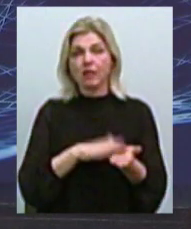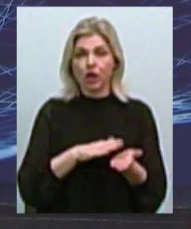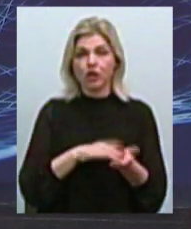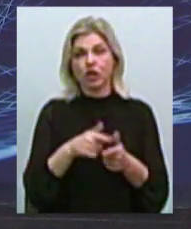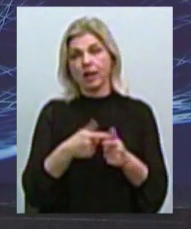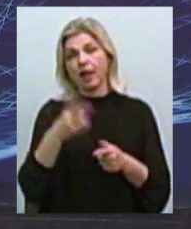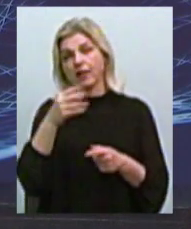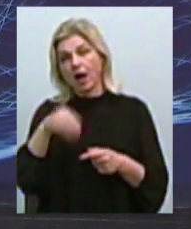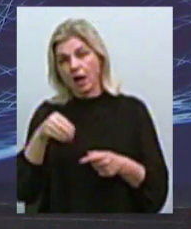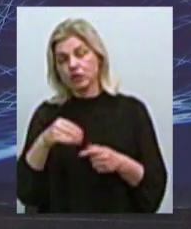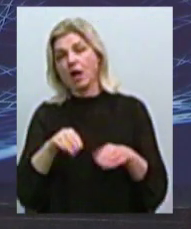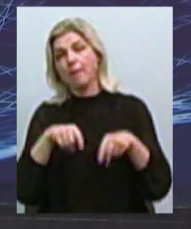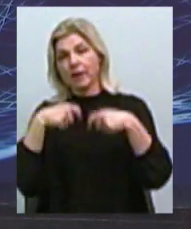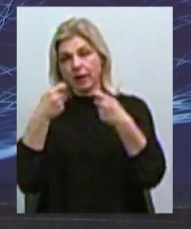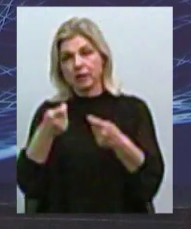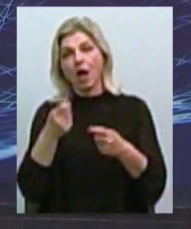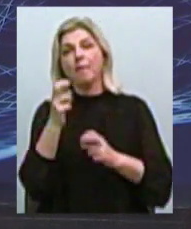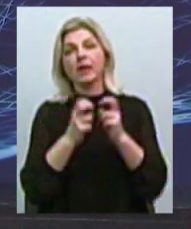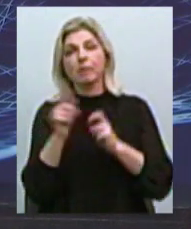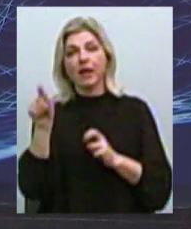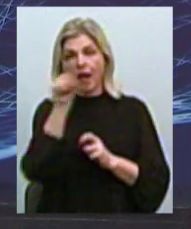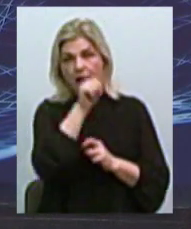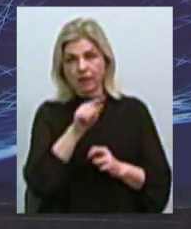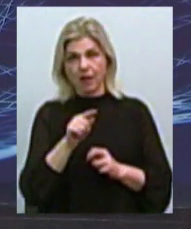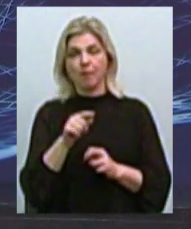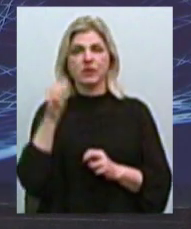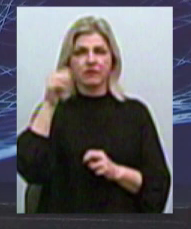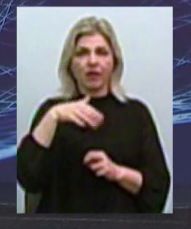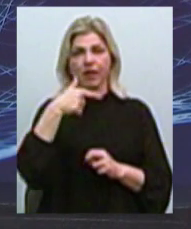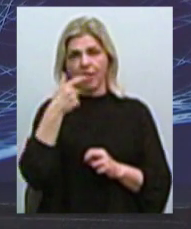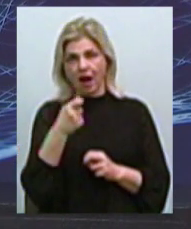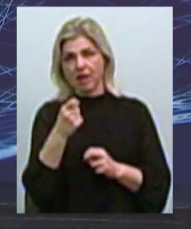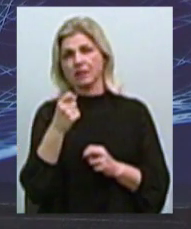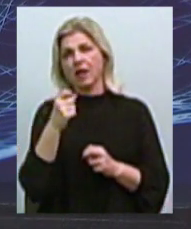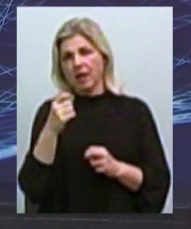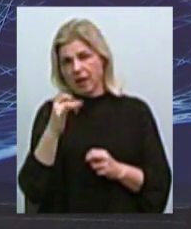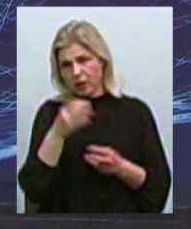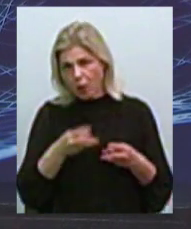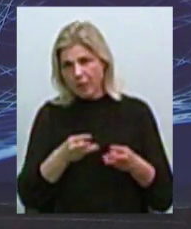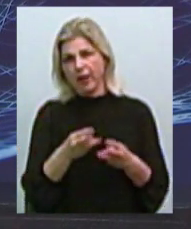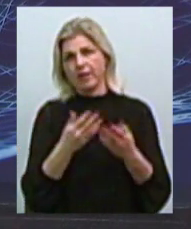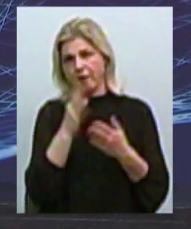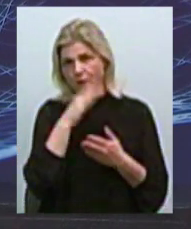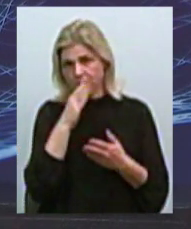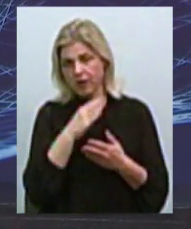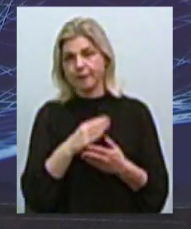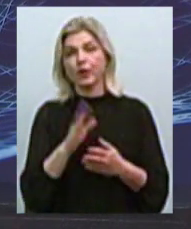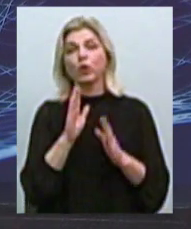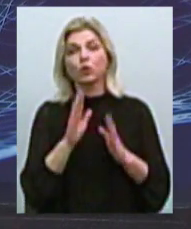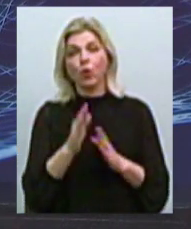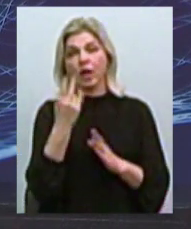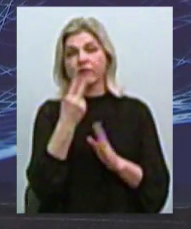предприятиям, які підоставляють услуги. що касається фінансування, то тільки 27